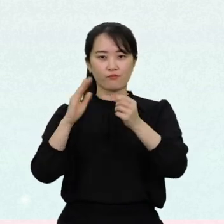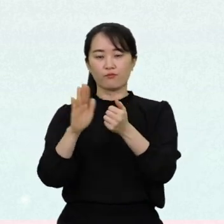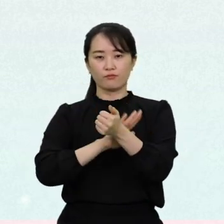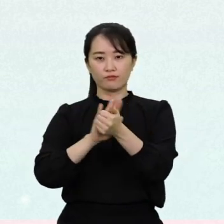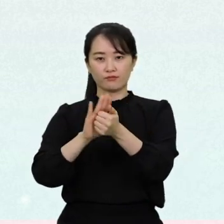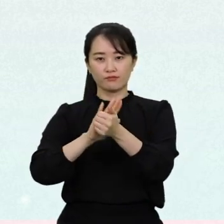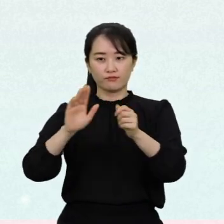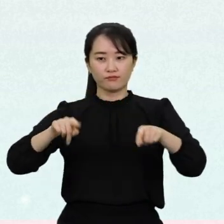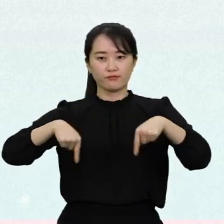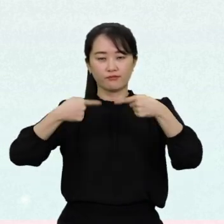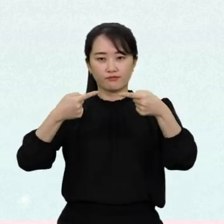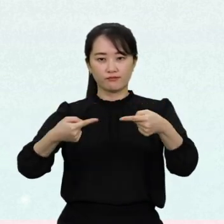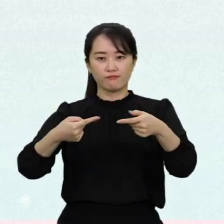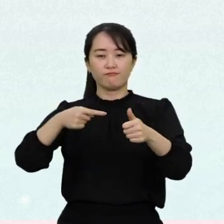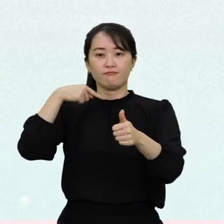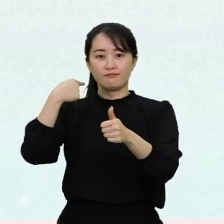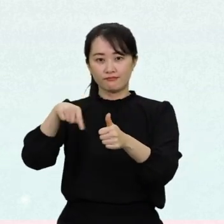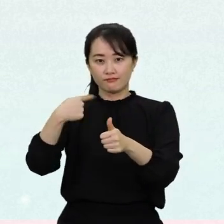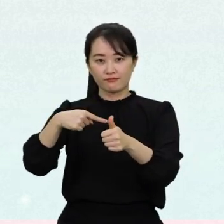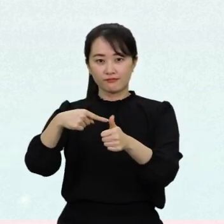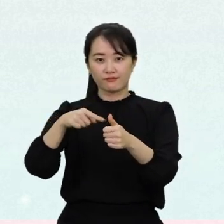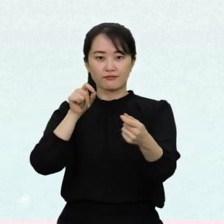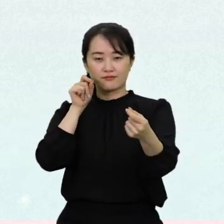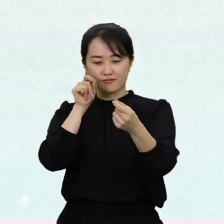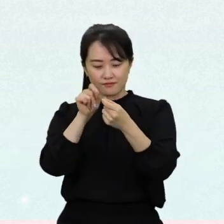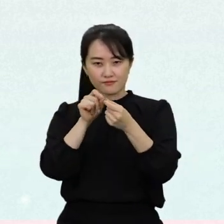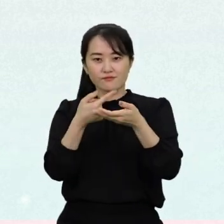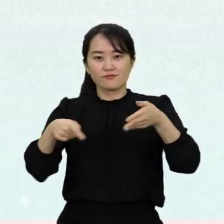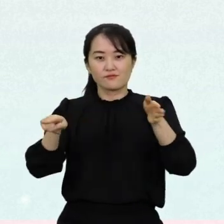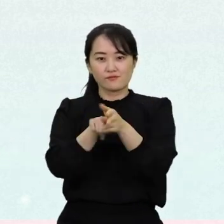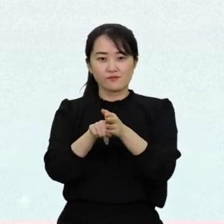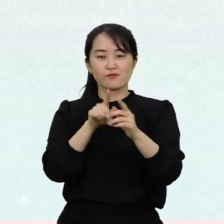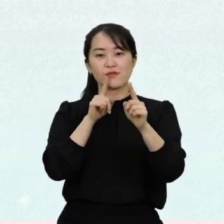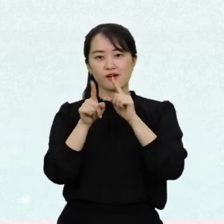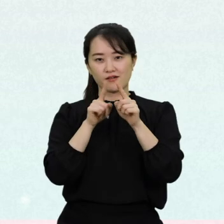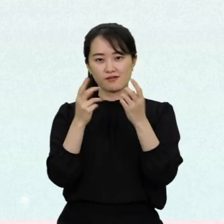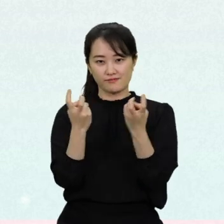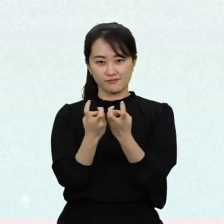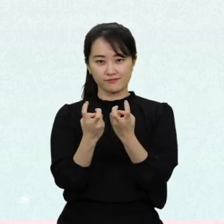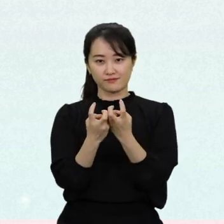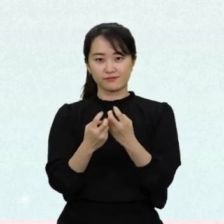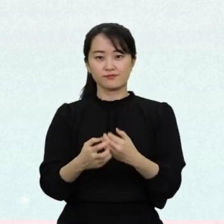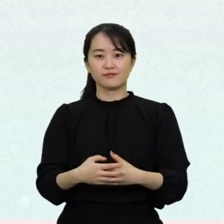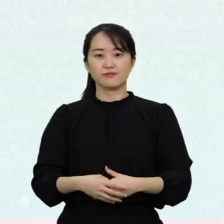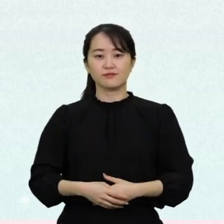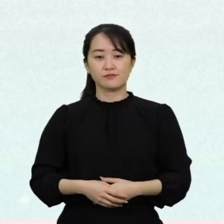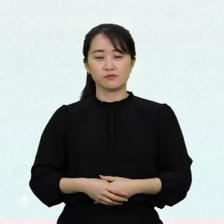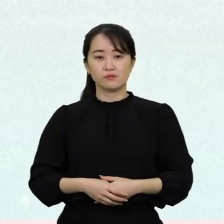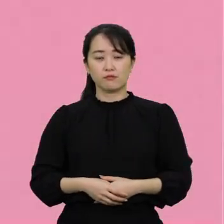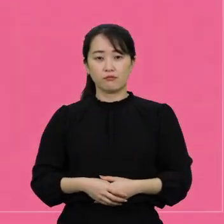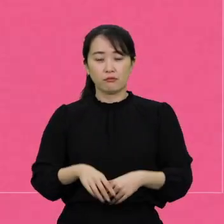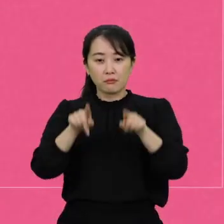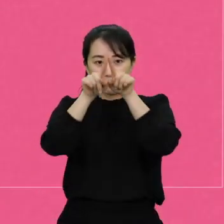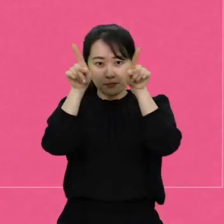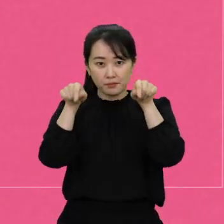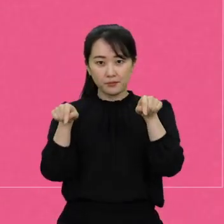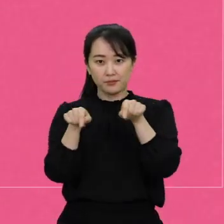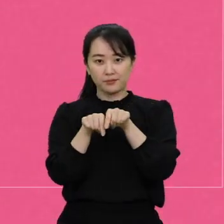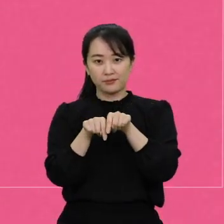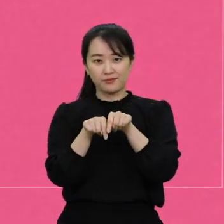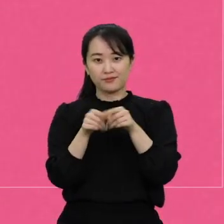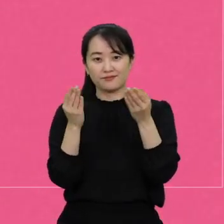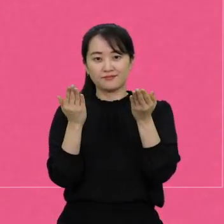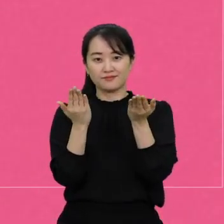서비스, 참여, 교육 등에서의 접근성을 위한 언어 수단이다. 여기서 네모에 들어갈